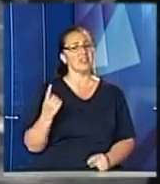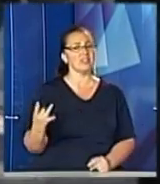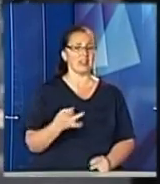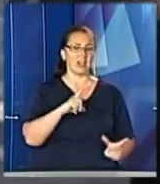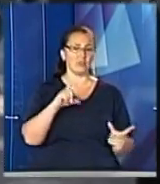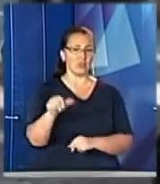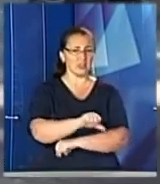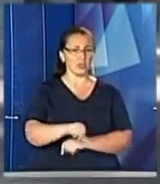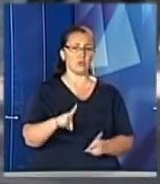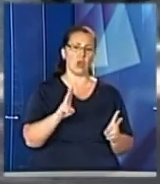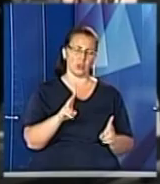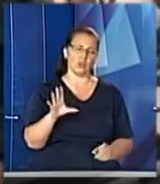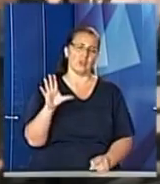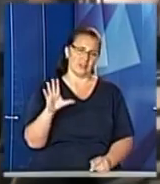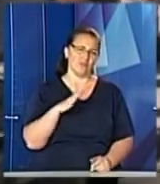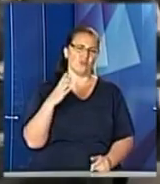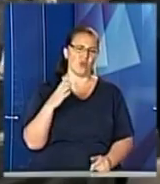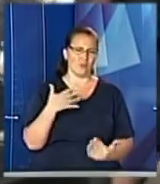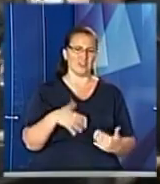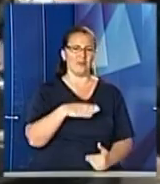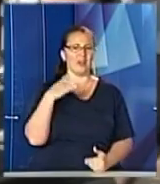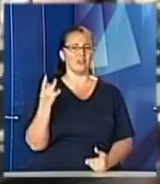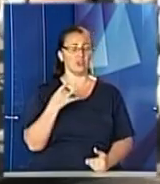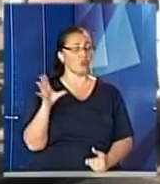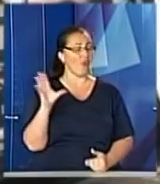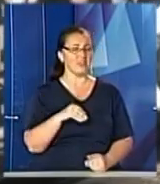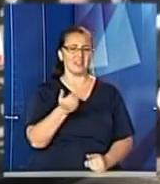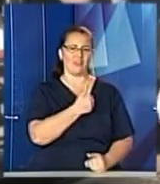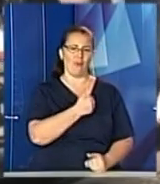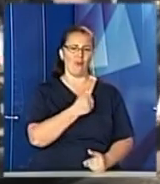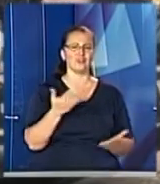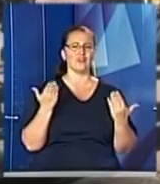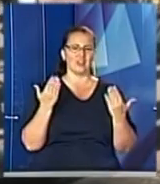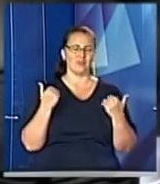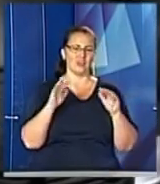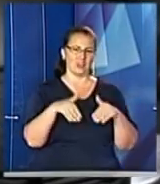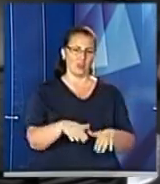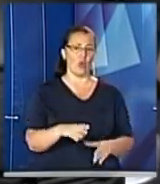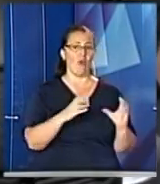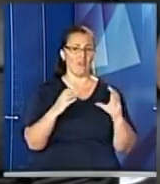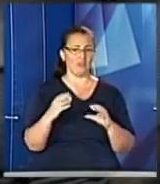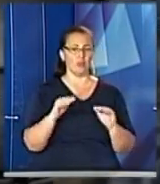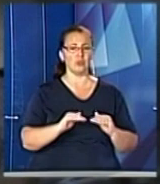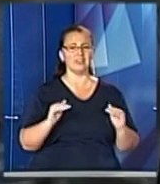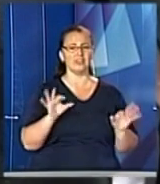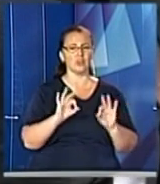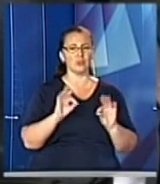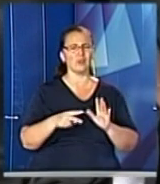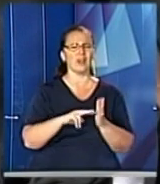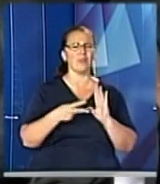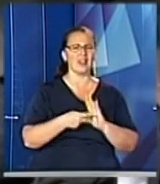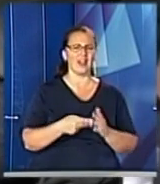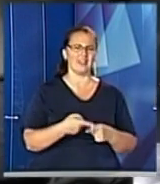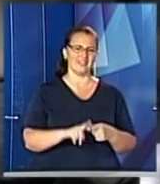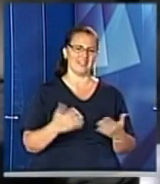кордоном, хтось вже бувалий турист. Та всі хочуть на відпочинок до моря. І вже в автобусі діти розповідають про плани на цей відпочинок.